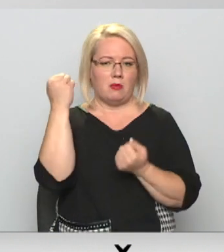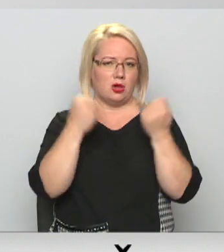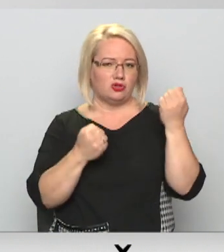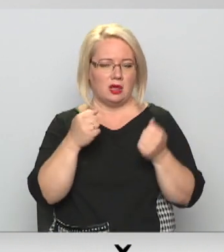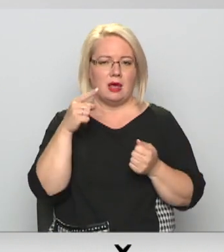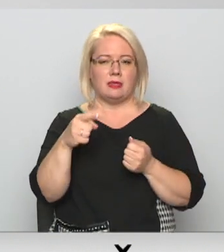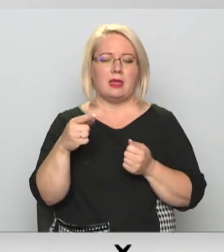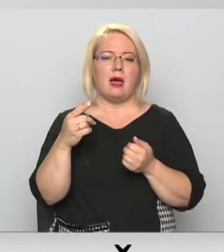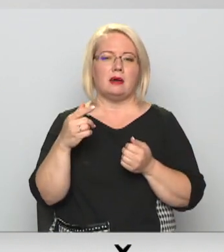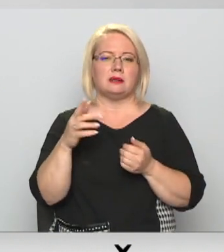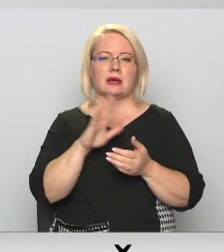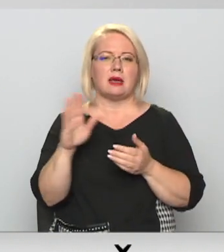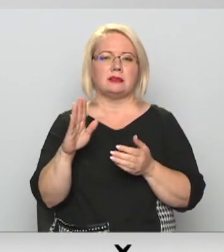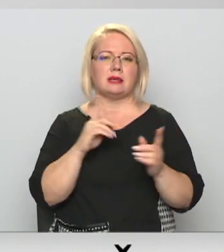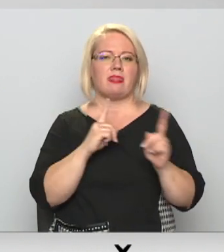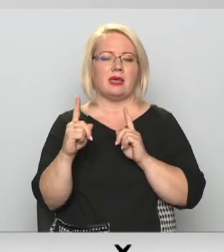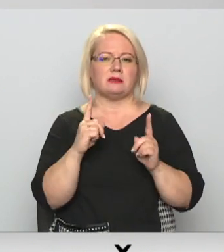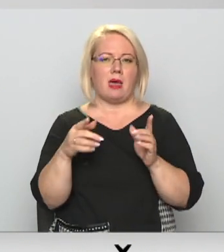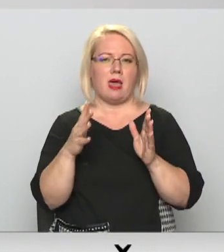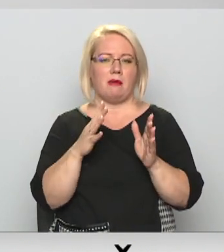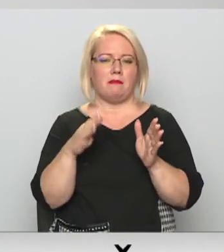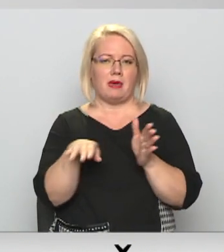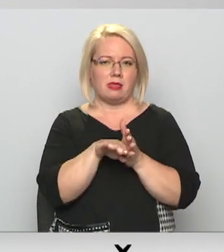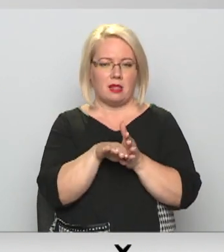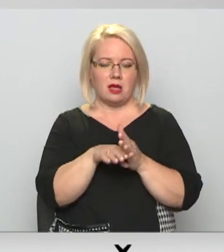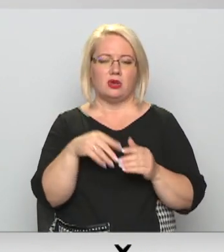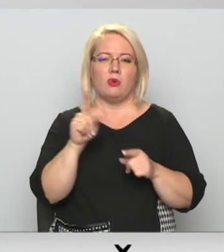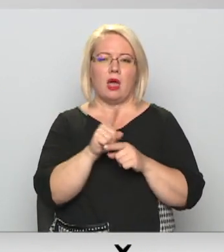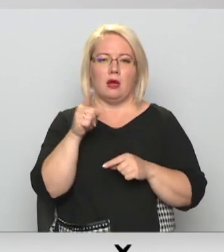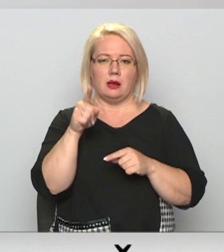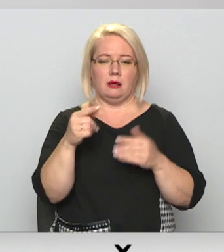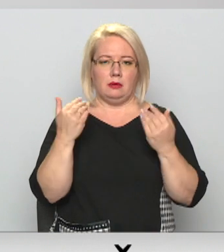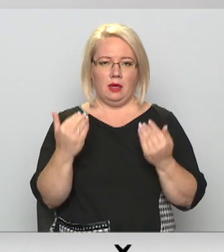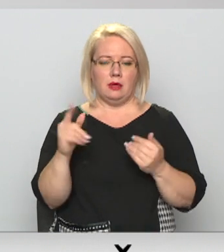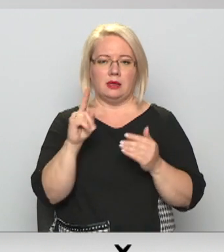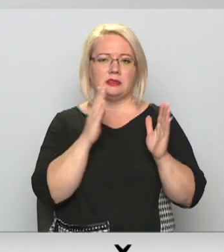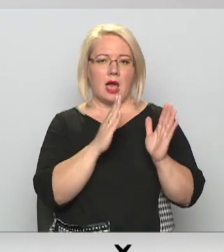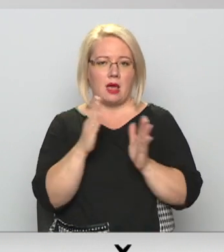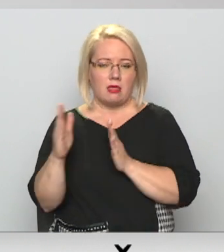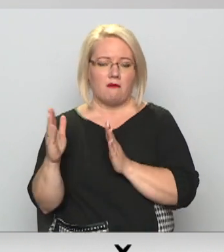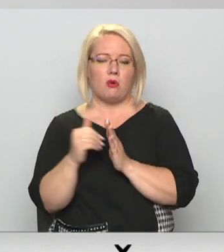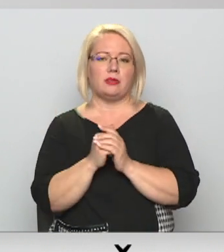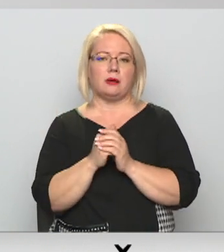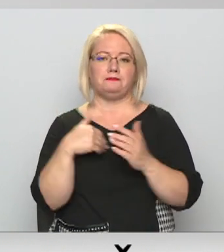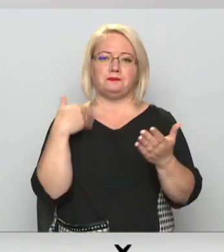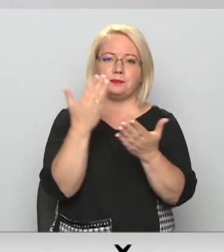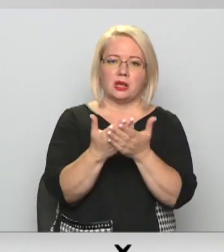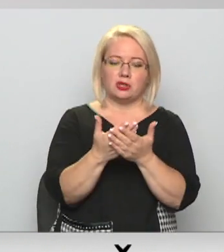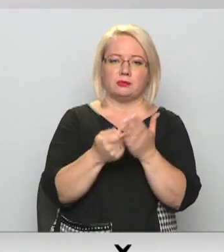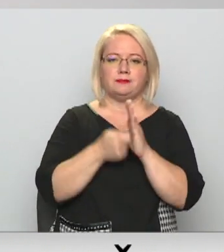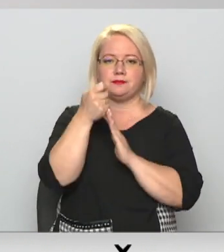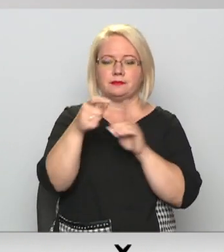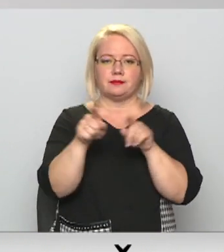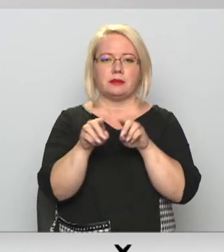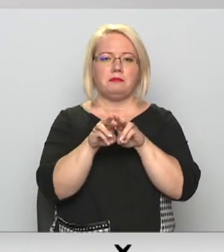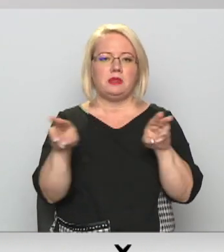ceļa satiks mēsošā tehnika un līdz ar to arī šobrīd ir sagatavot un priekšlikumu un iesniegt arī